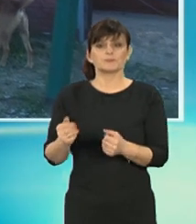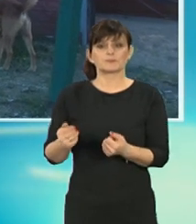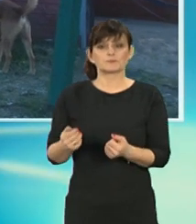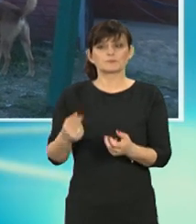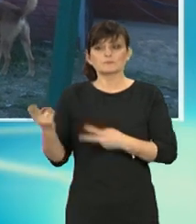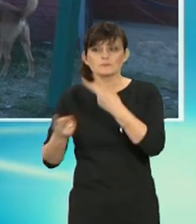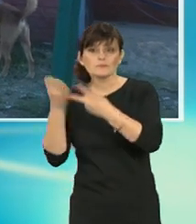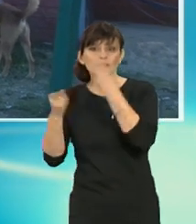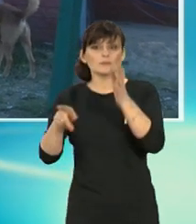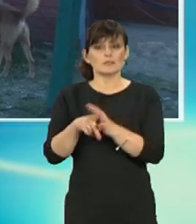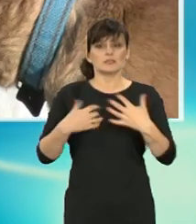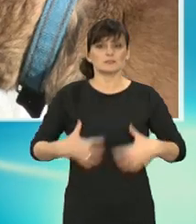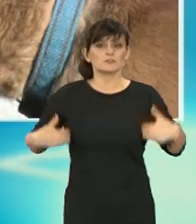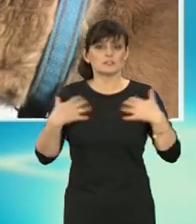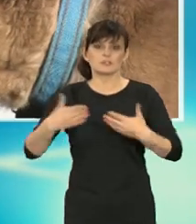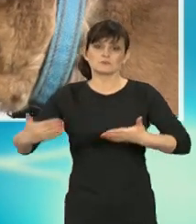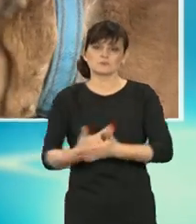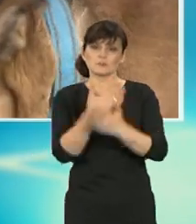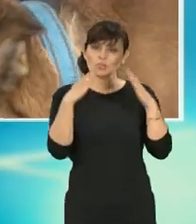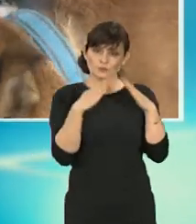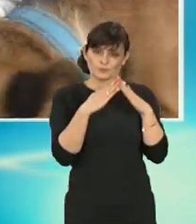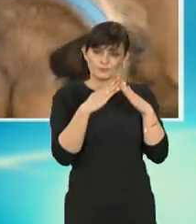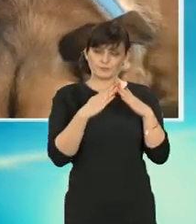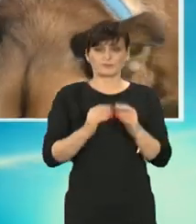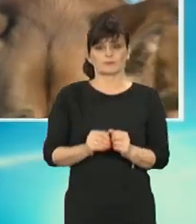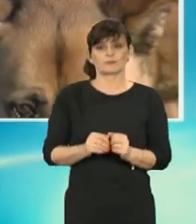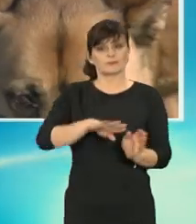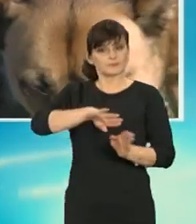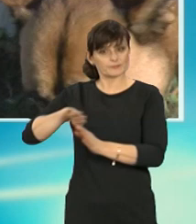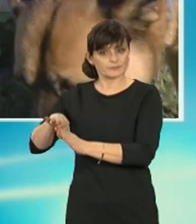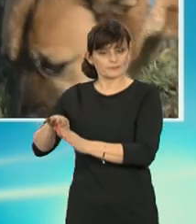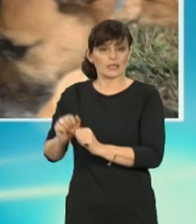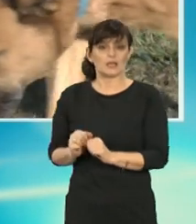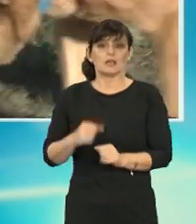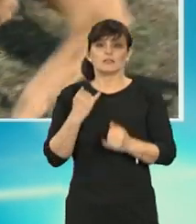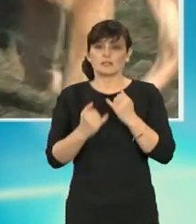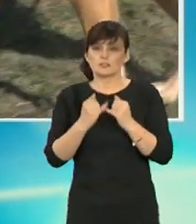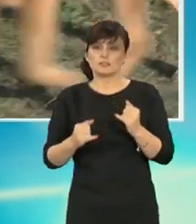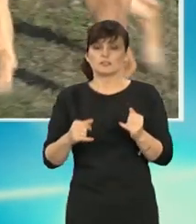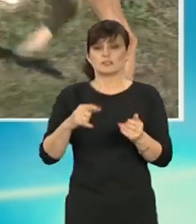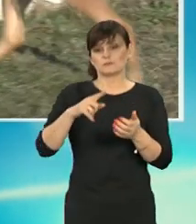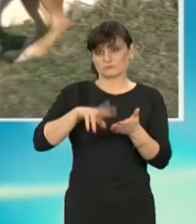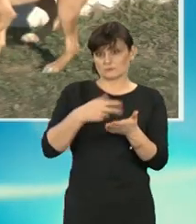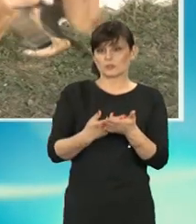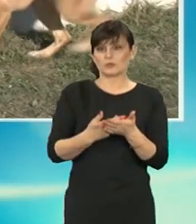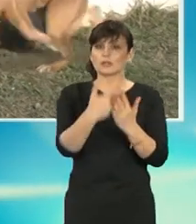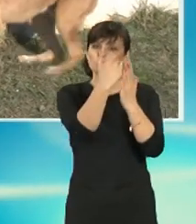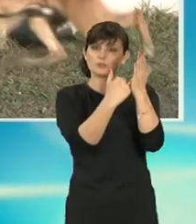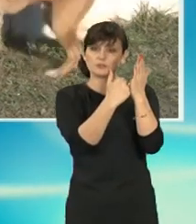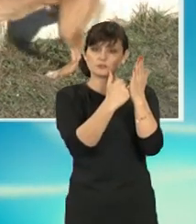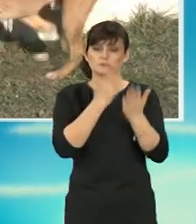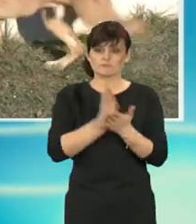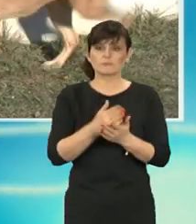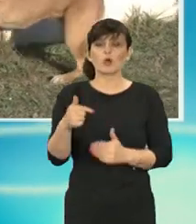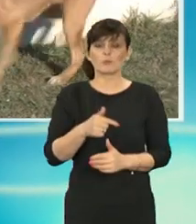działań szuka dla tego zwierzaka domu. Natomiast w przypadku, kiedy te przepisy weszłyby w życie,